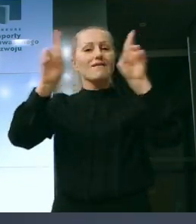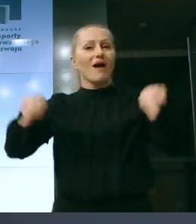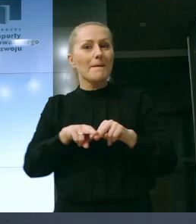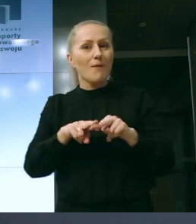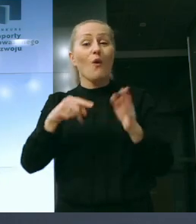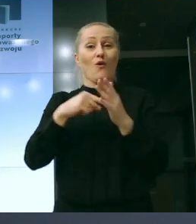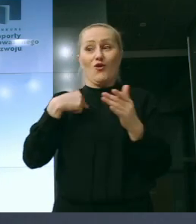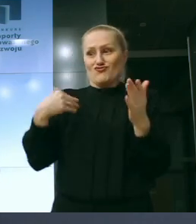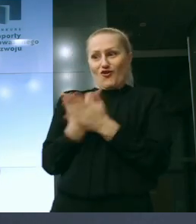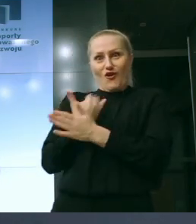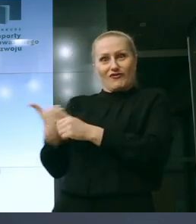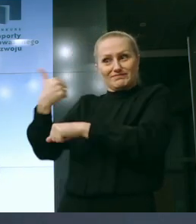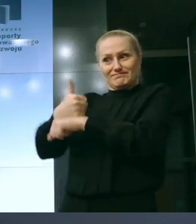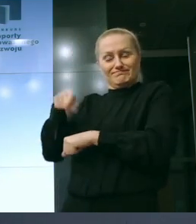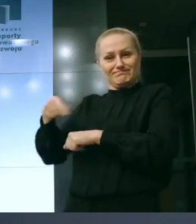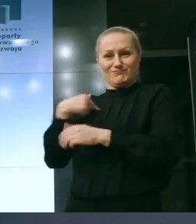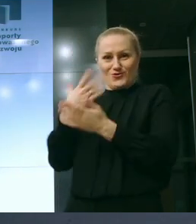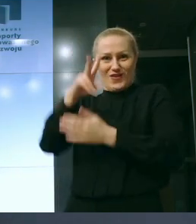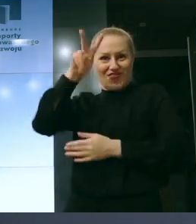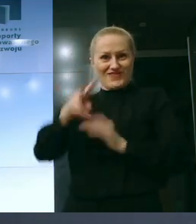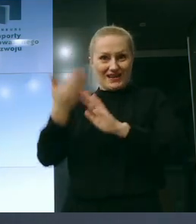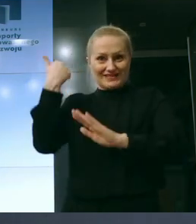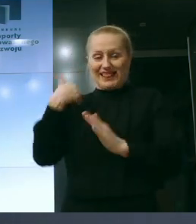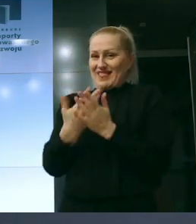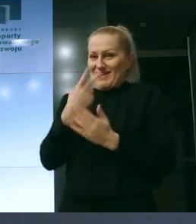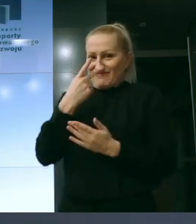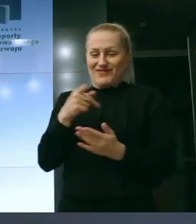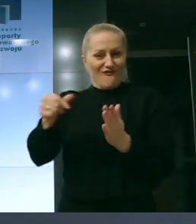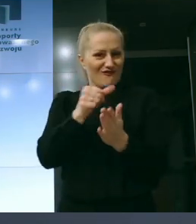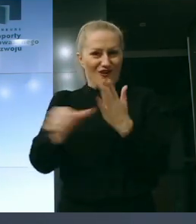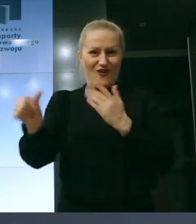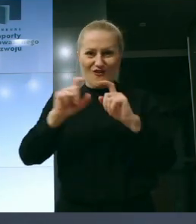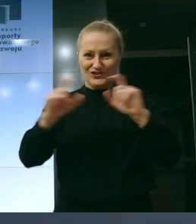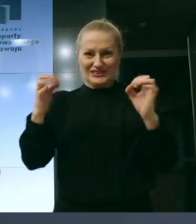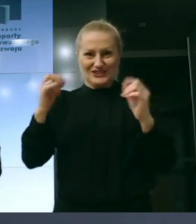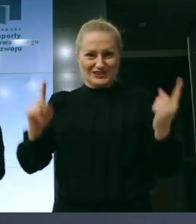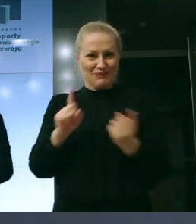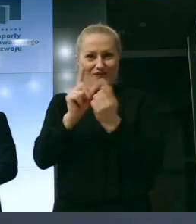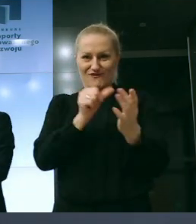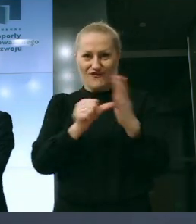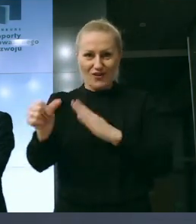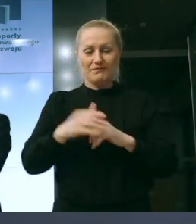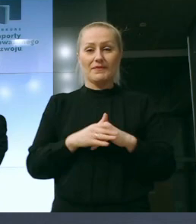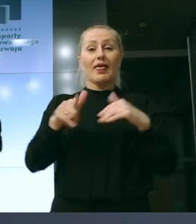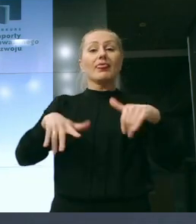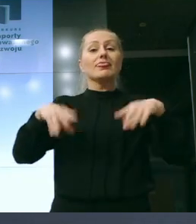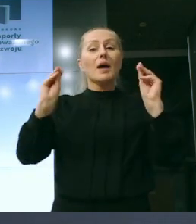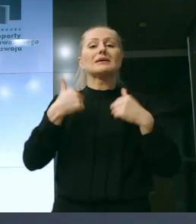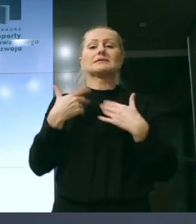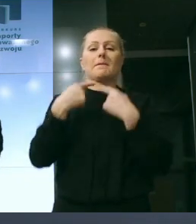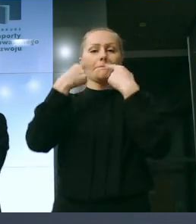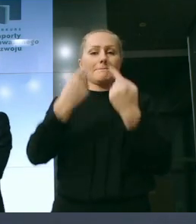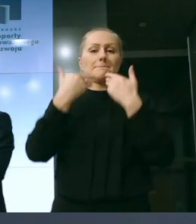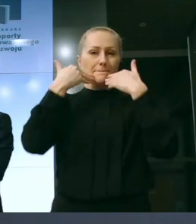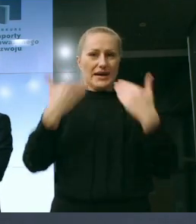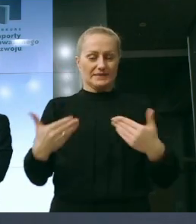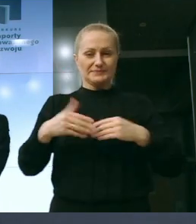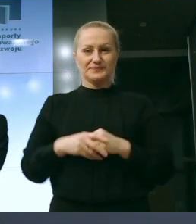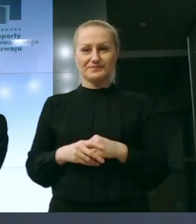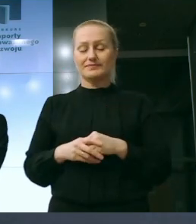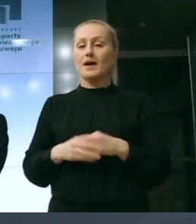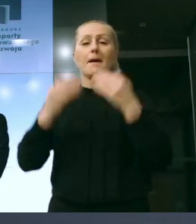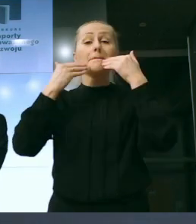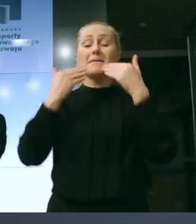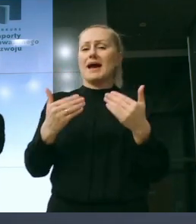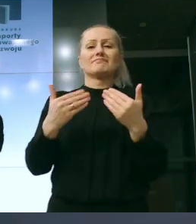od dwóch miesięcy, tym bardziej jest to dla mnie wyjątkowe spotkanie. I rozpoczynając, chciałabym rozpocząć od podziękowań, bo nie